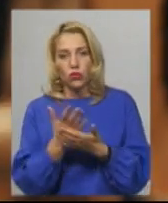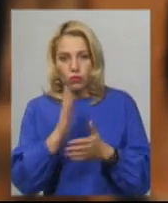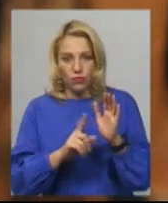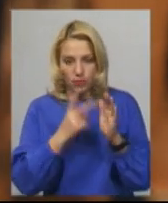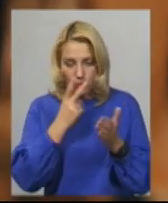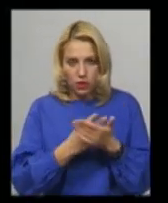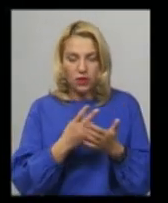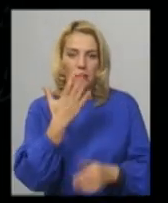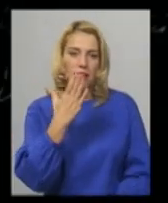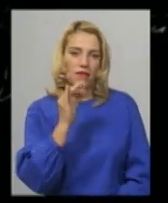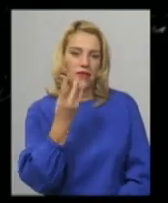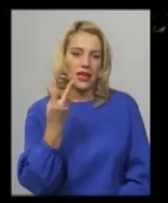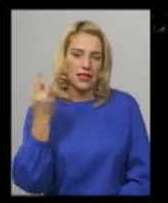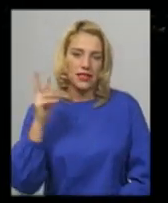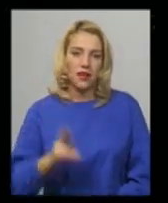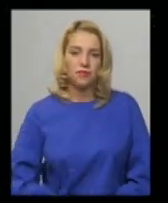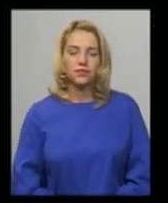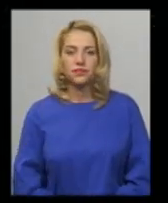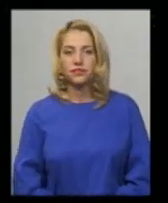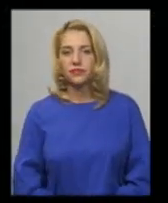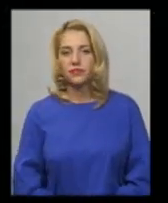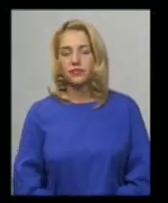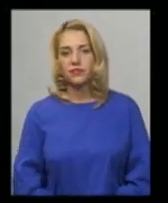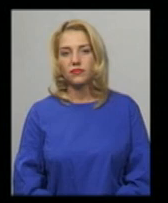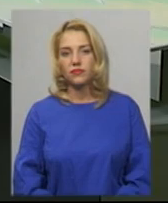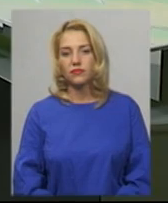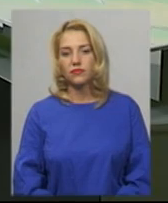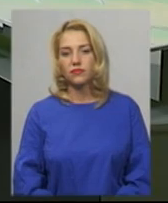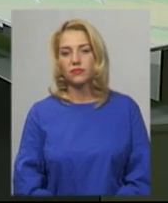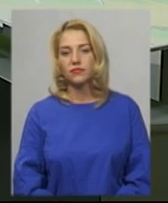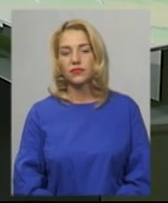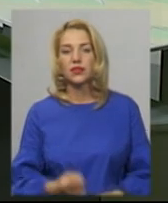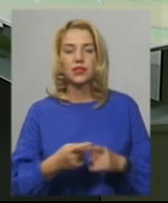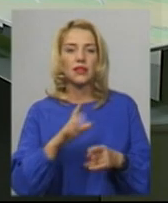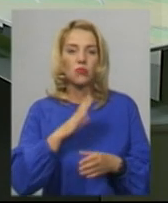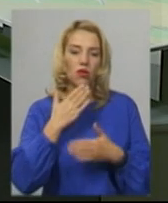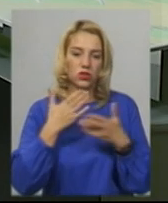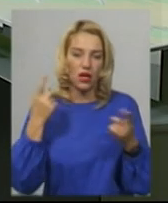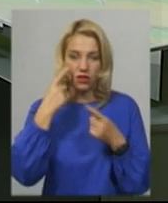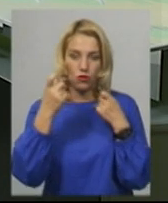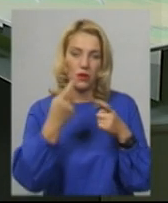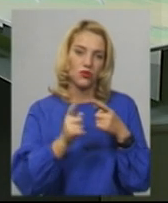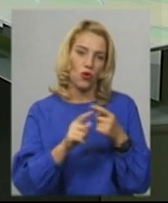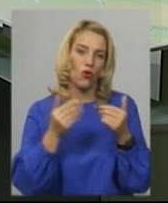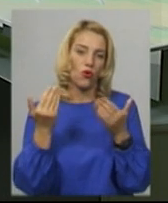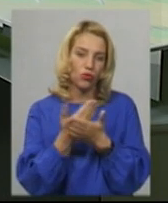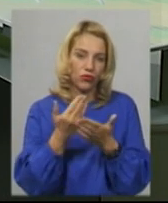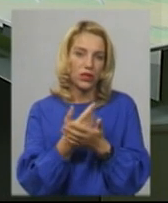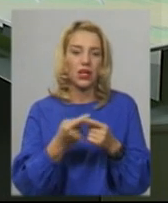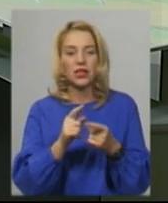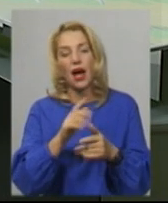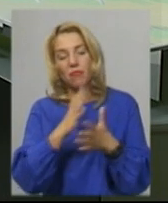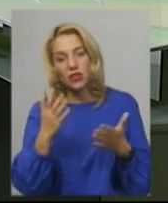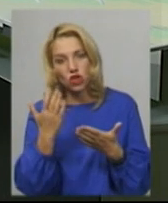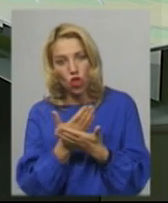вересня. Тетяна Ворожцова, Юрій Чорний. Новини на Суспільному. Хмельницький. Це була остання інформація цього випуску. Більше новин знаходьте